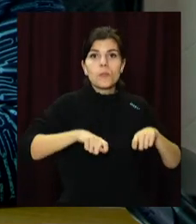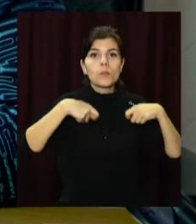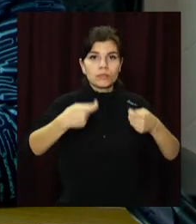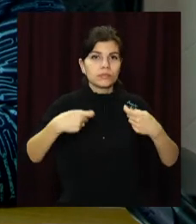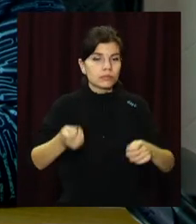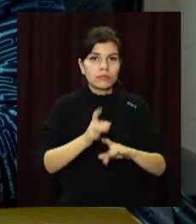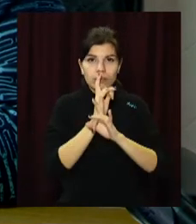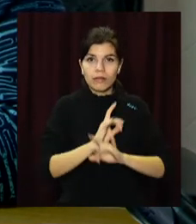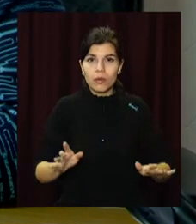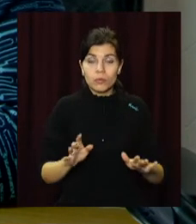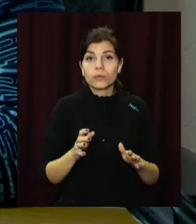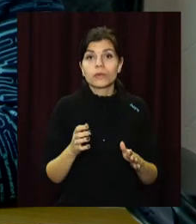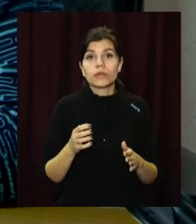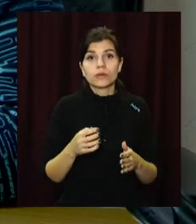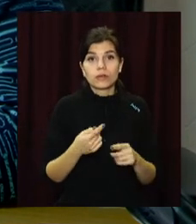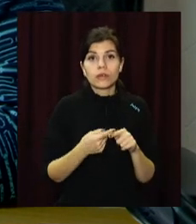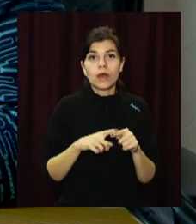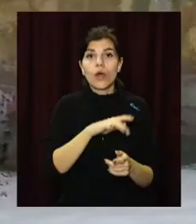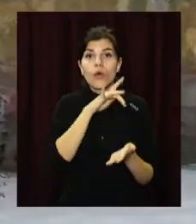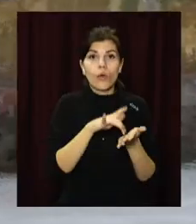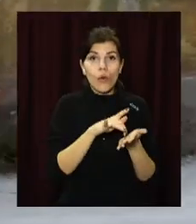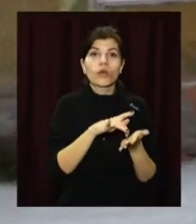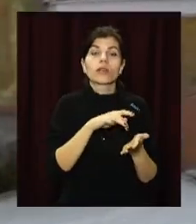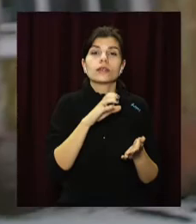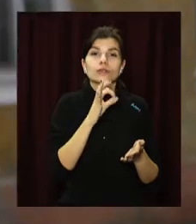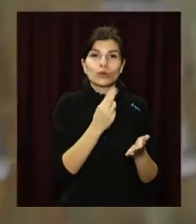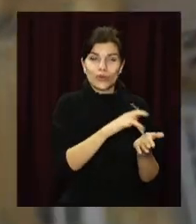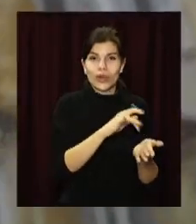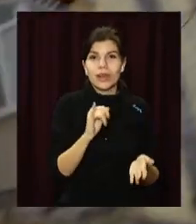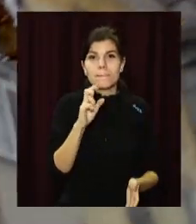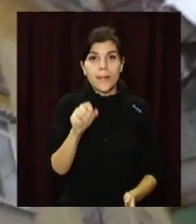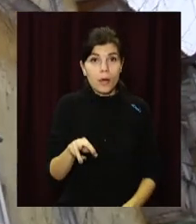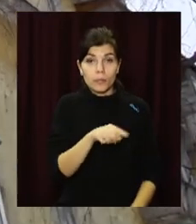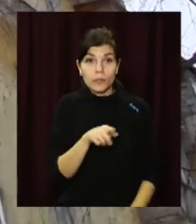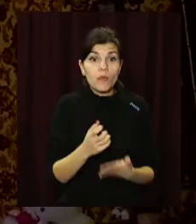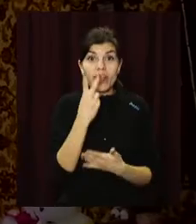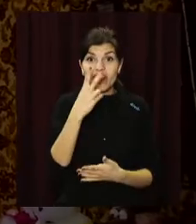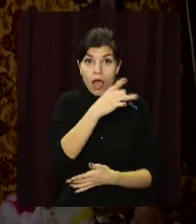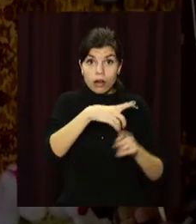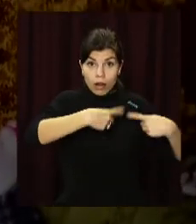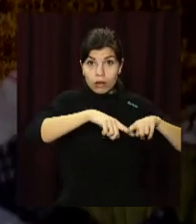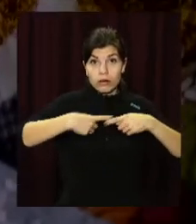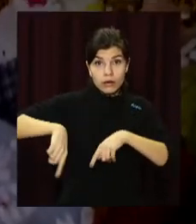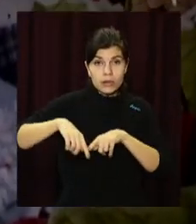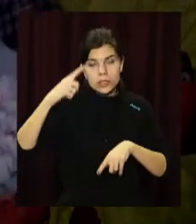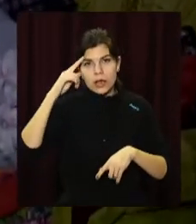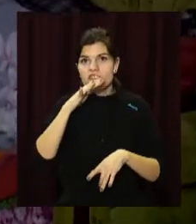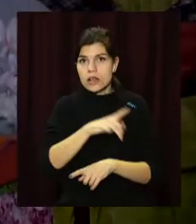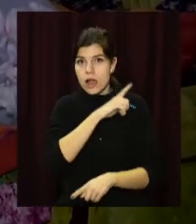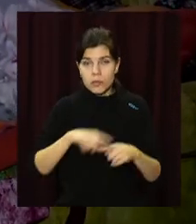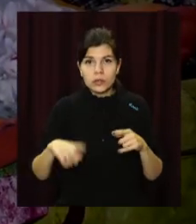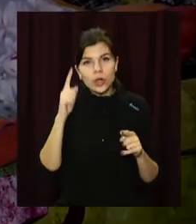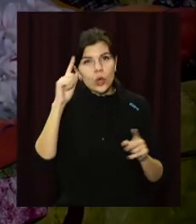кінчого потребителя з міста і БАМа. План переходу на автономне опалення двох районів реалізували у стислі терміни,